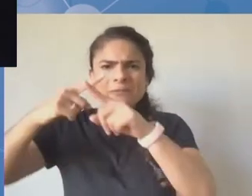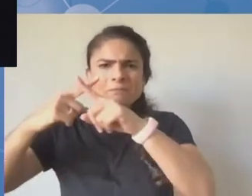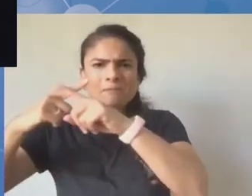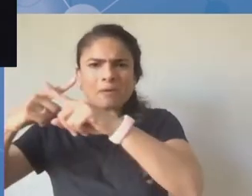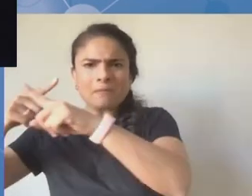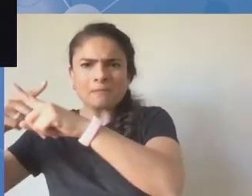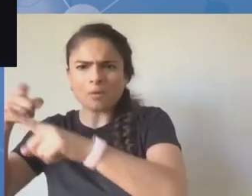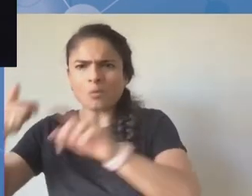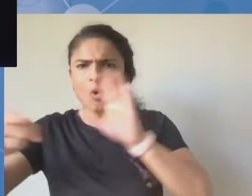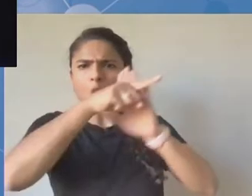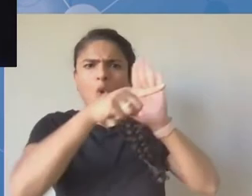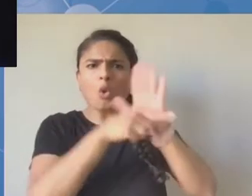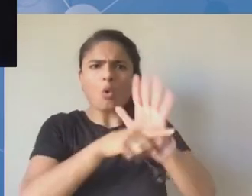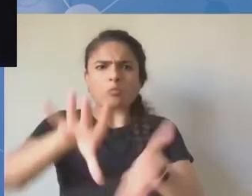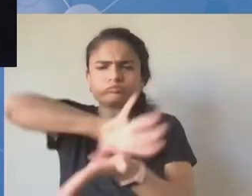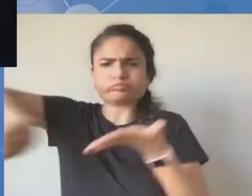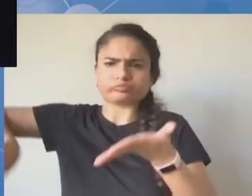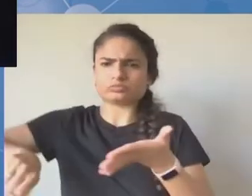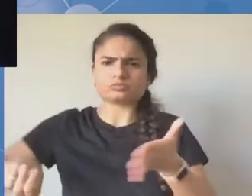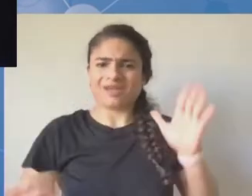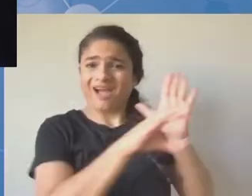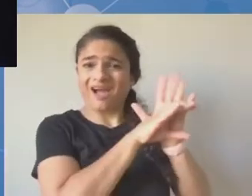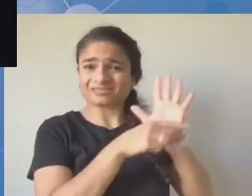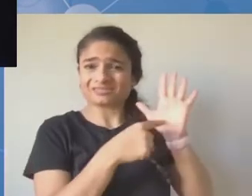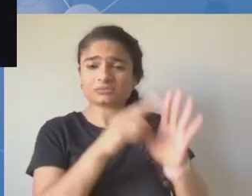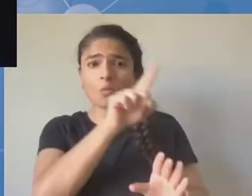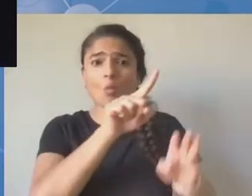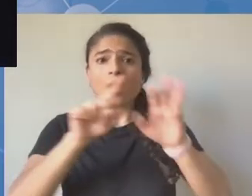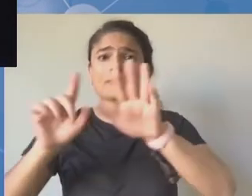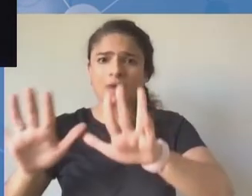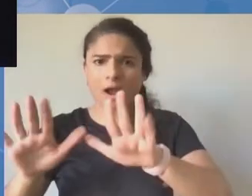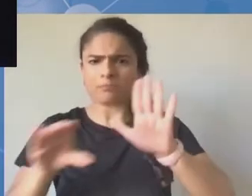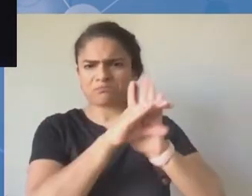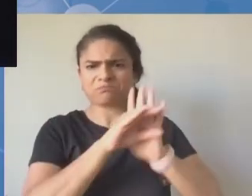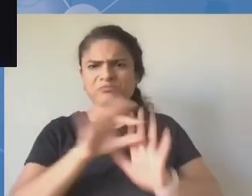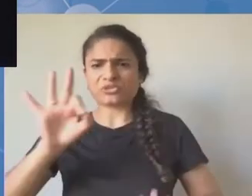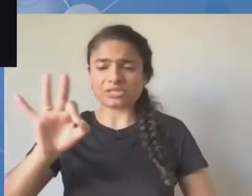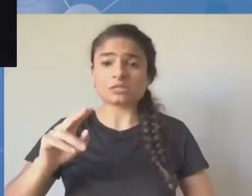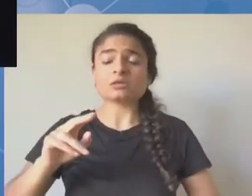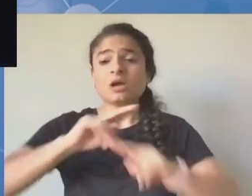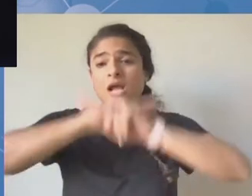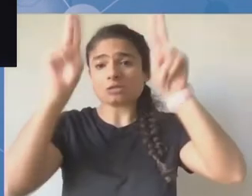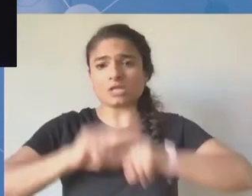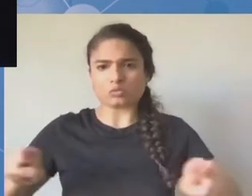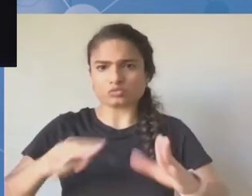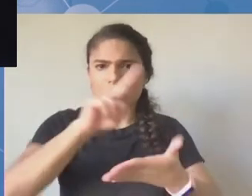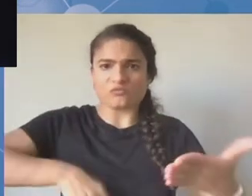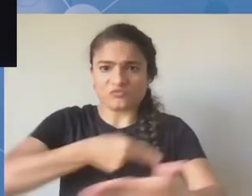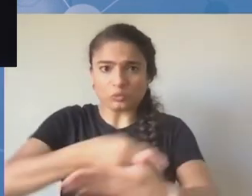politycznych. A zatem ONZ wzywa wszystkie kraje do tego, aby unikać tego rodzaju